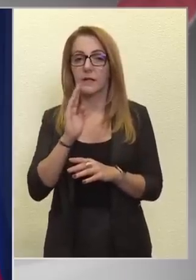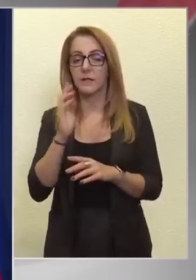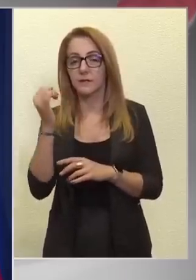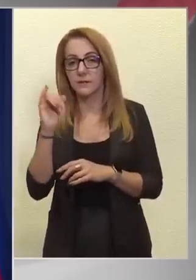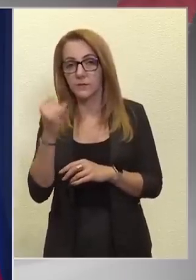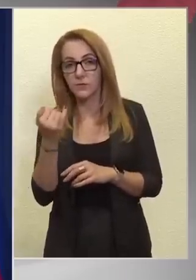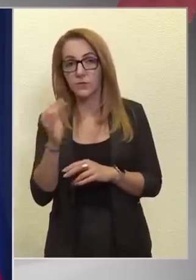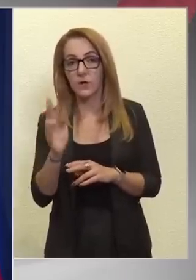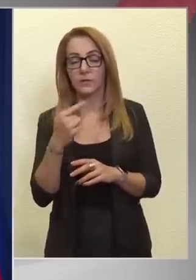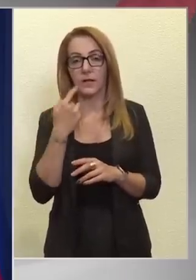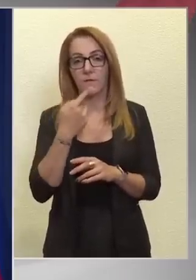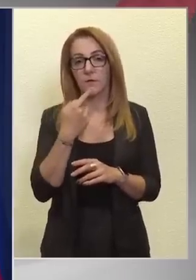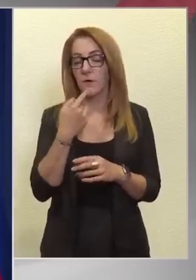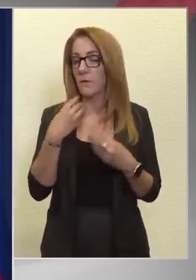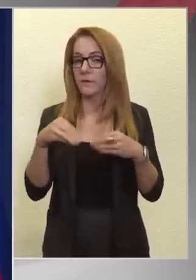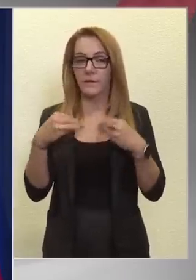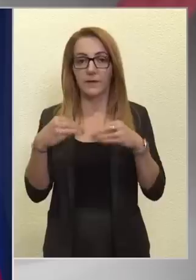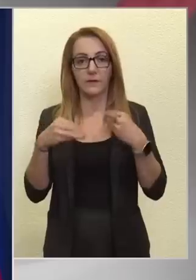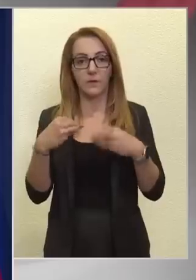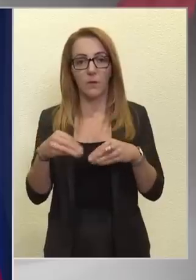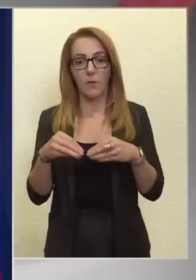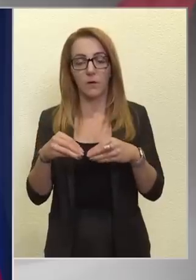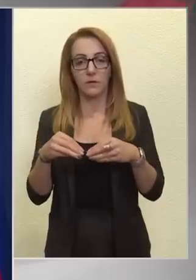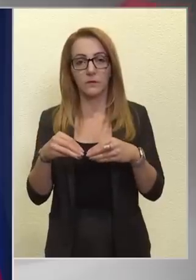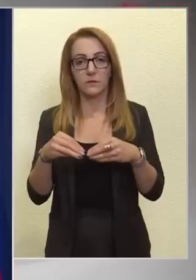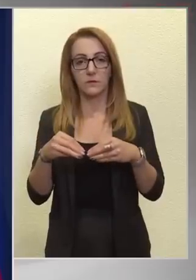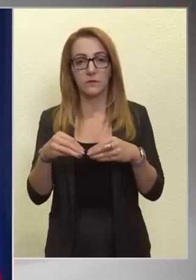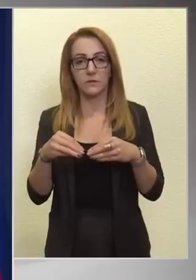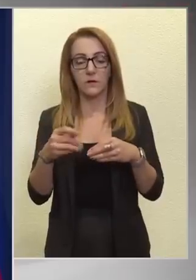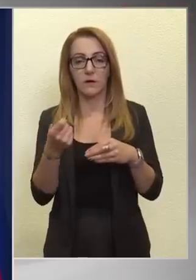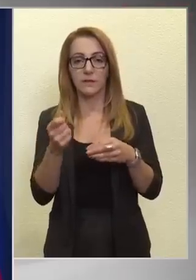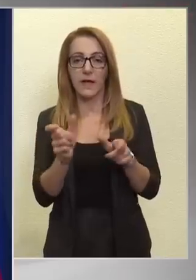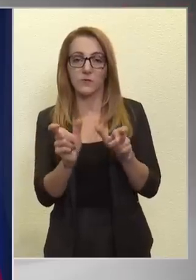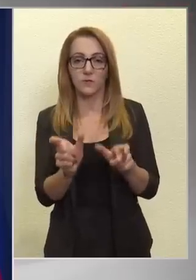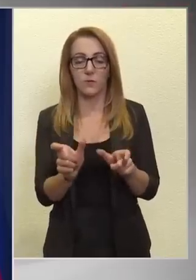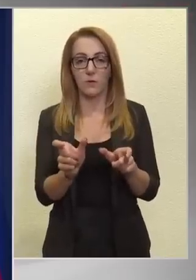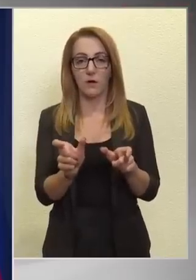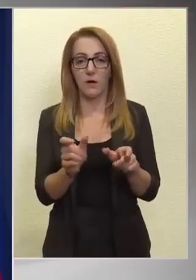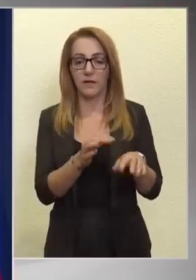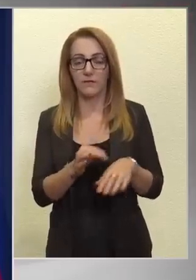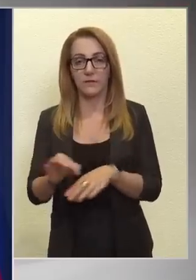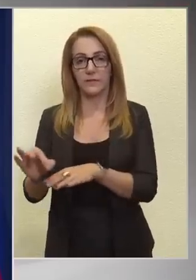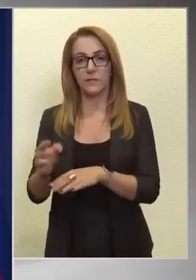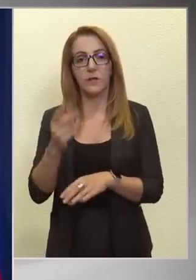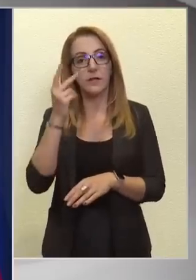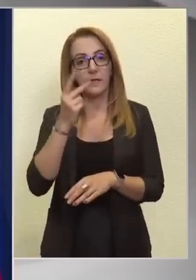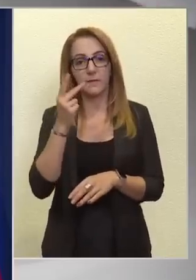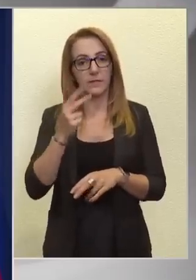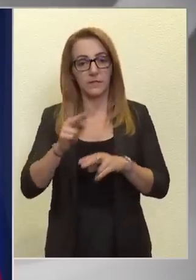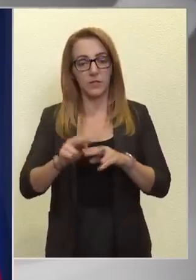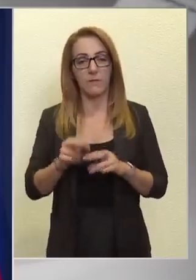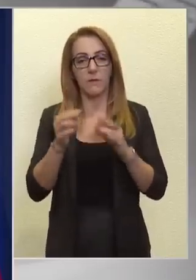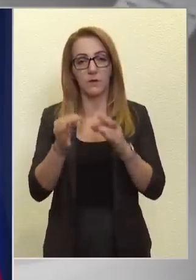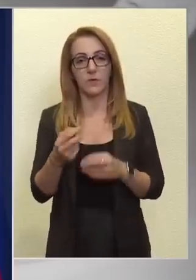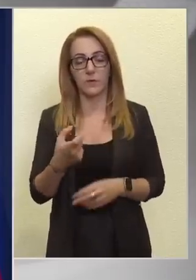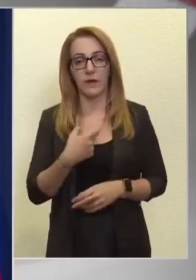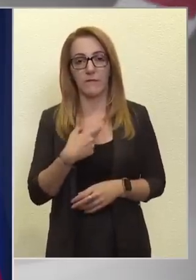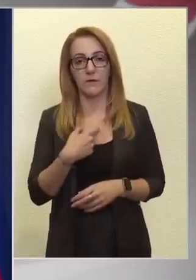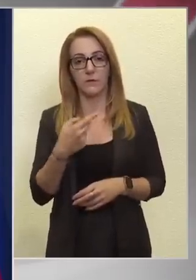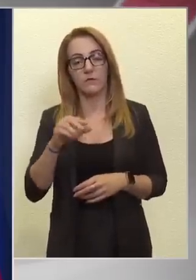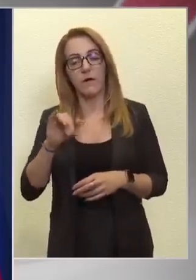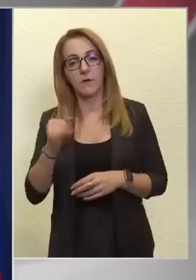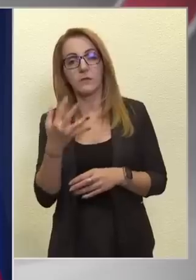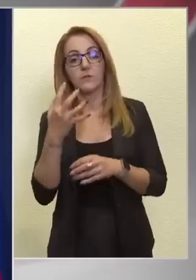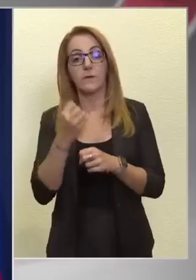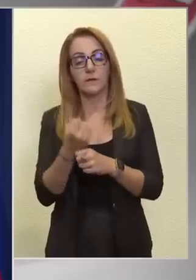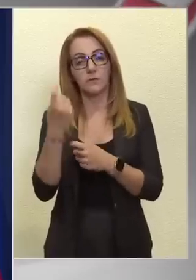azt kell, hogy mondjam, hogy nem indokolt az ársakáknak a kivezetése. Természetesen nem fog velünk maradni öröké, tehát továbbra is fenntartom